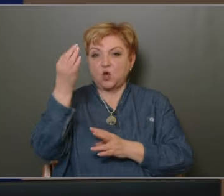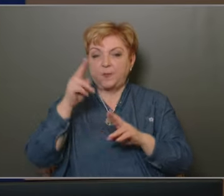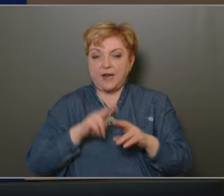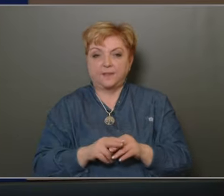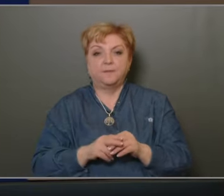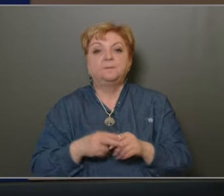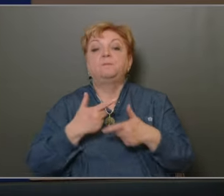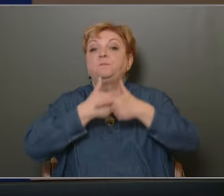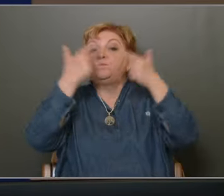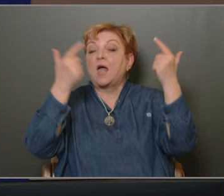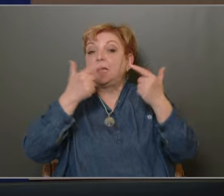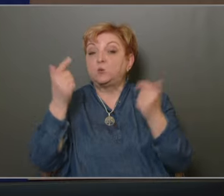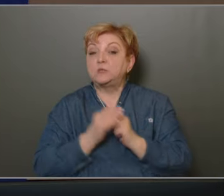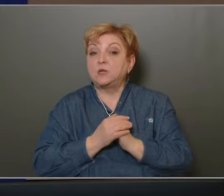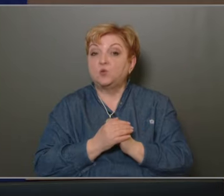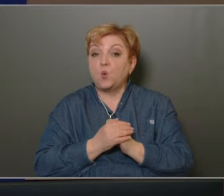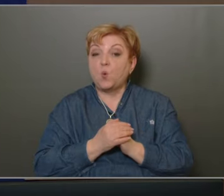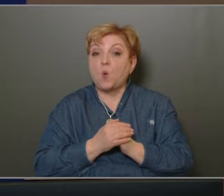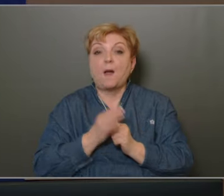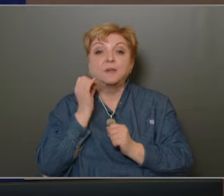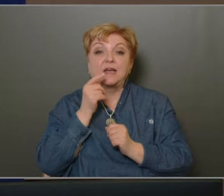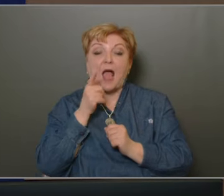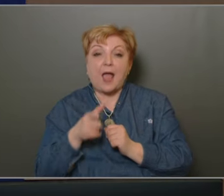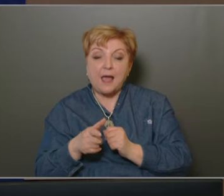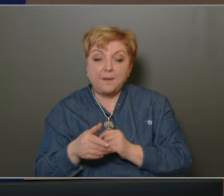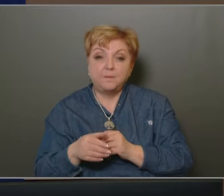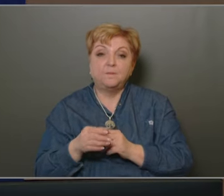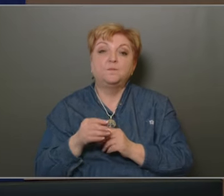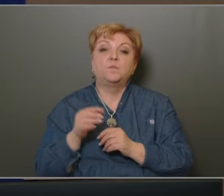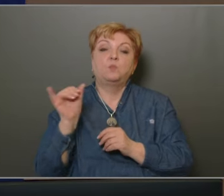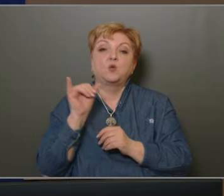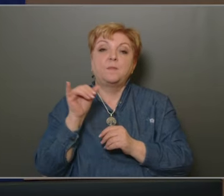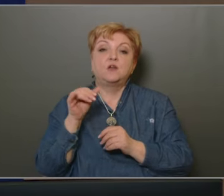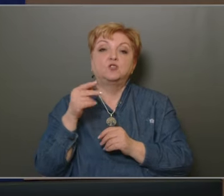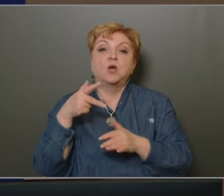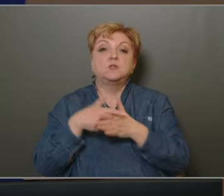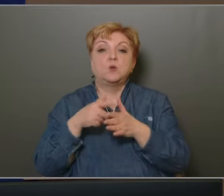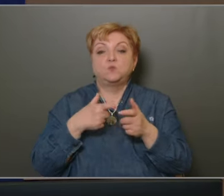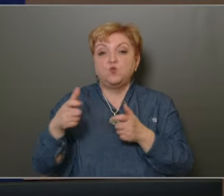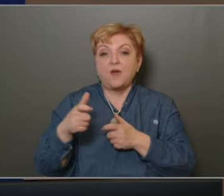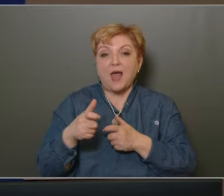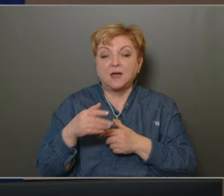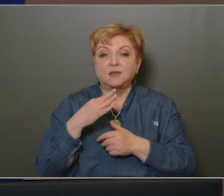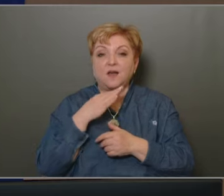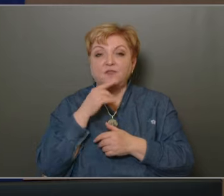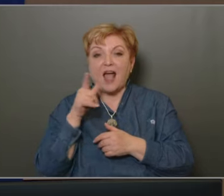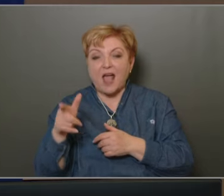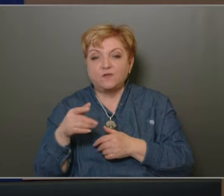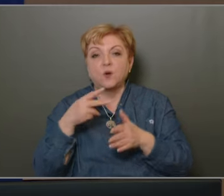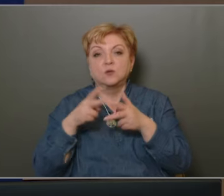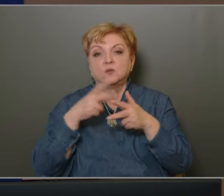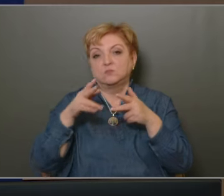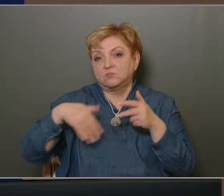napirendünket. Tájékoztató BKM Budapest Közművek Non-Profit ZRTFKF